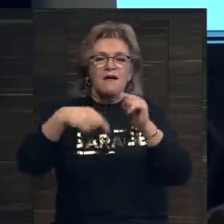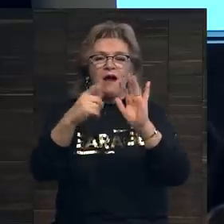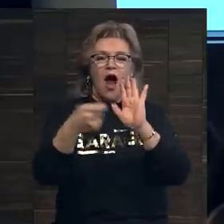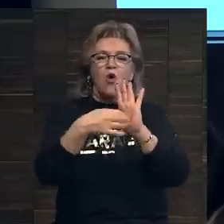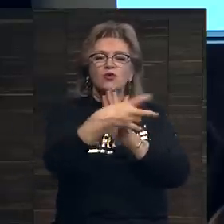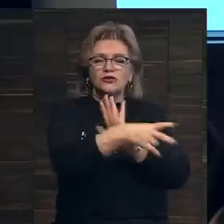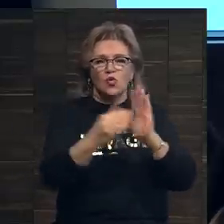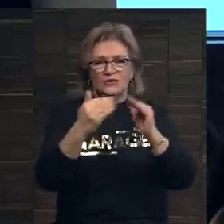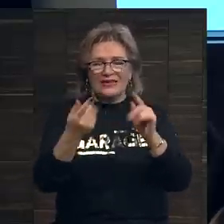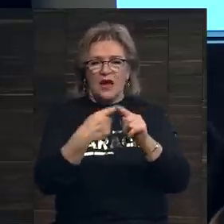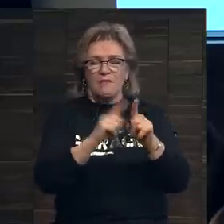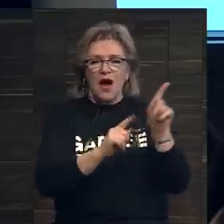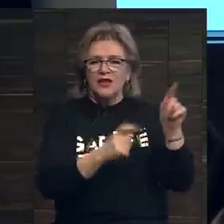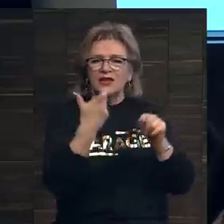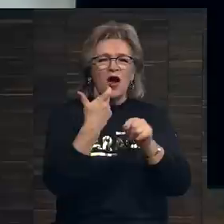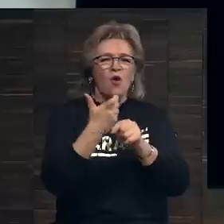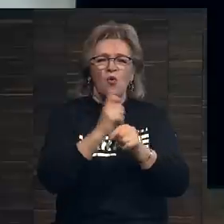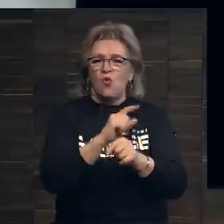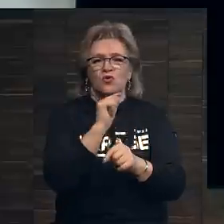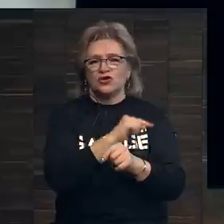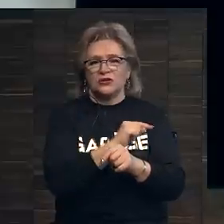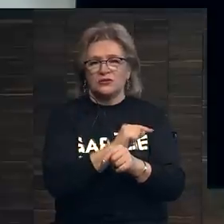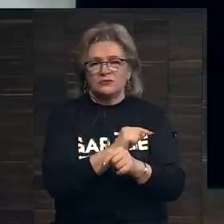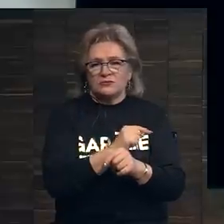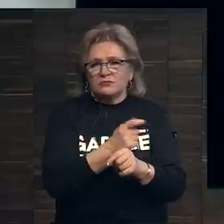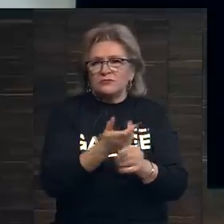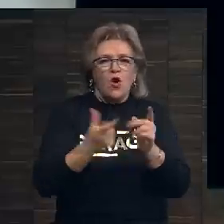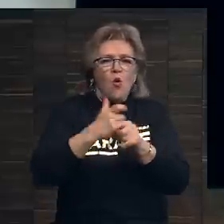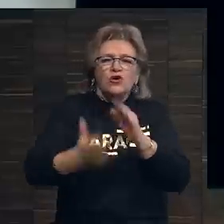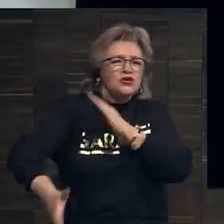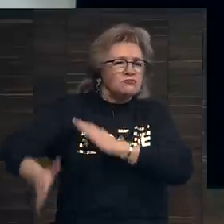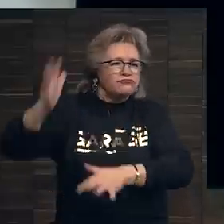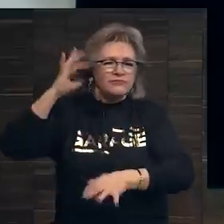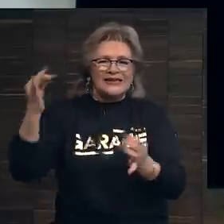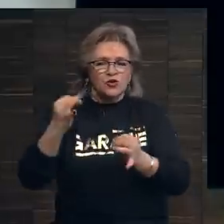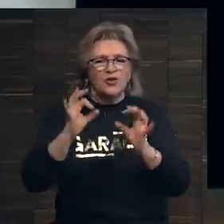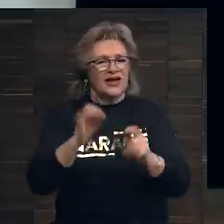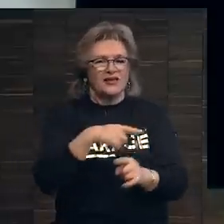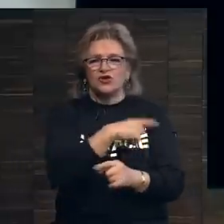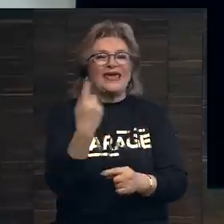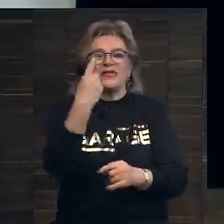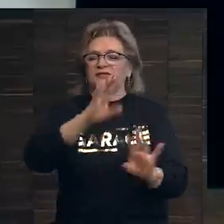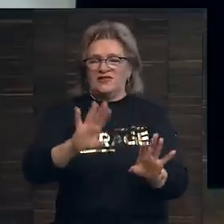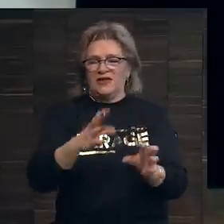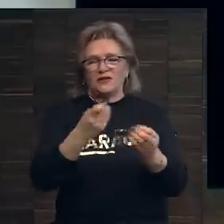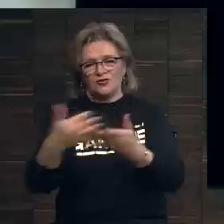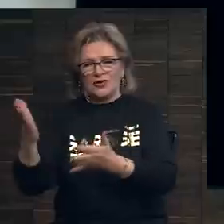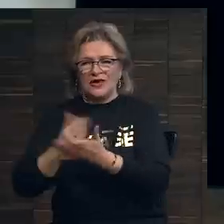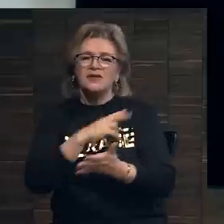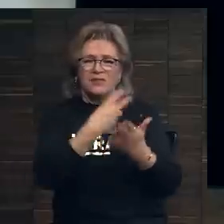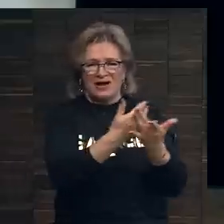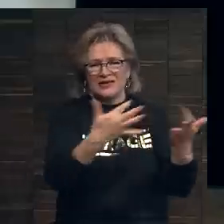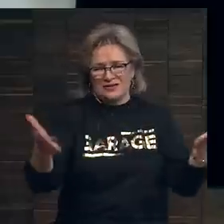Аукционы и аукционные дома – это явление из очень давней истории. Но это, конечно, не единственные аукционы. То, что я